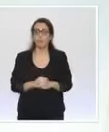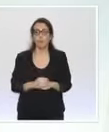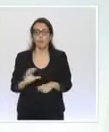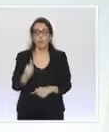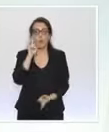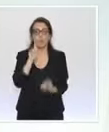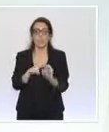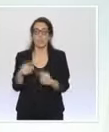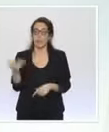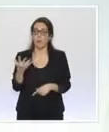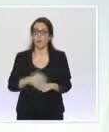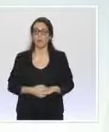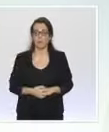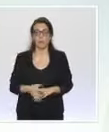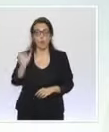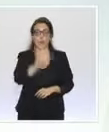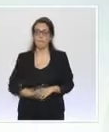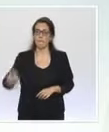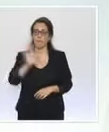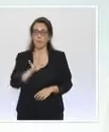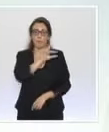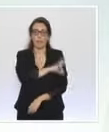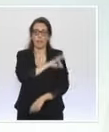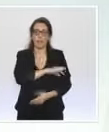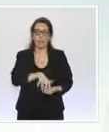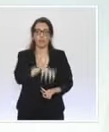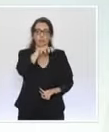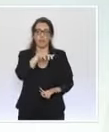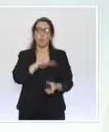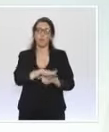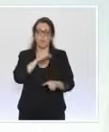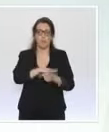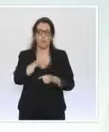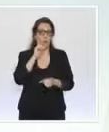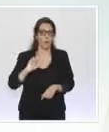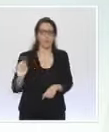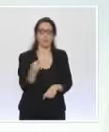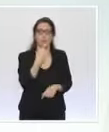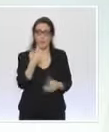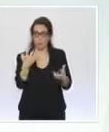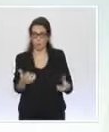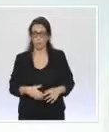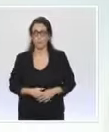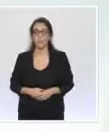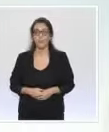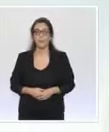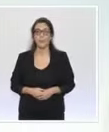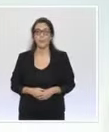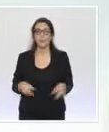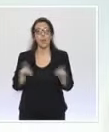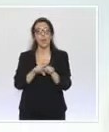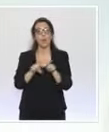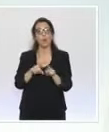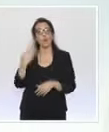garantir que la France ait suffisamment de vaccins pour sa population. Et évidemment, et c'est un autre atout des